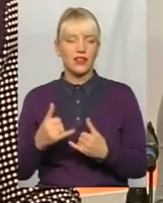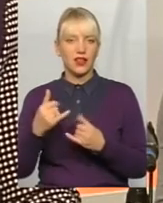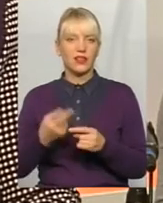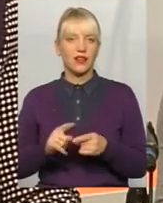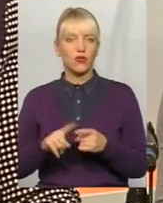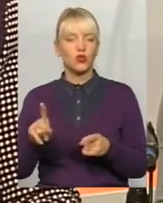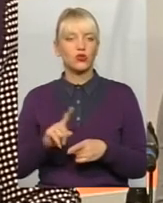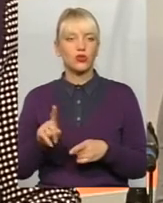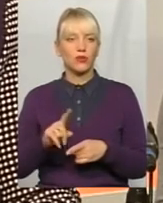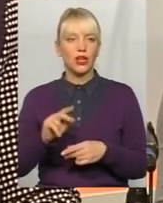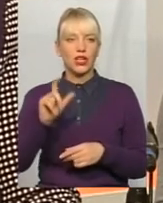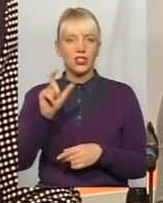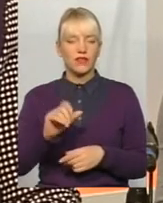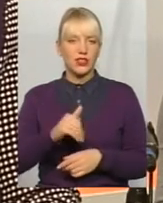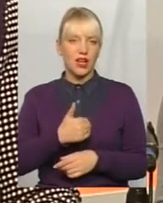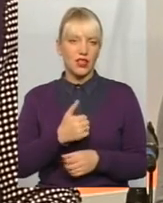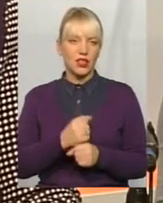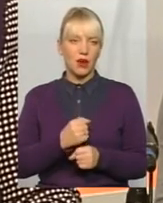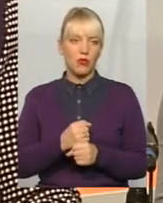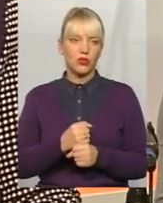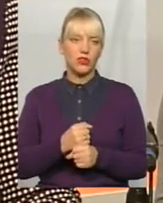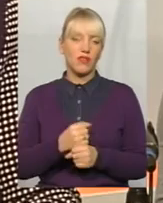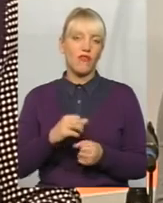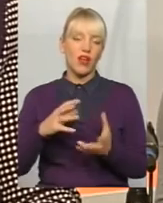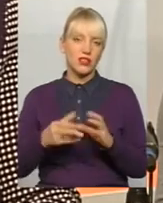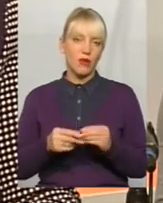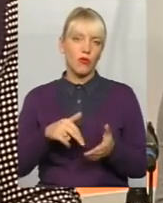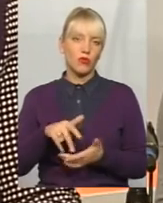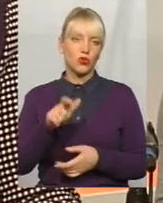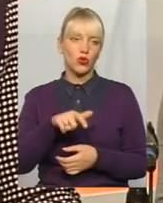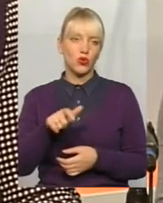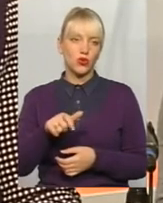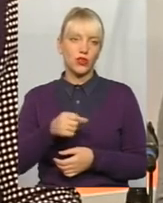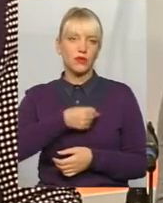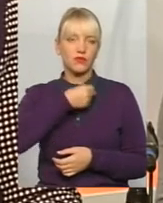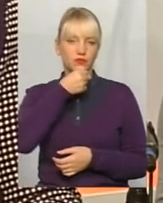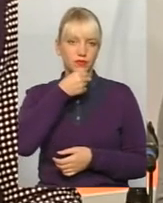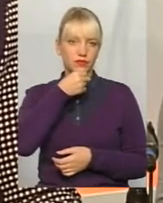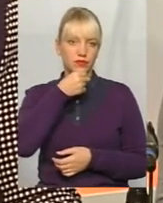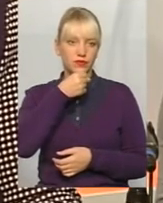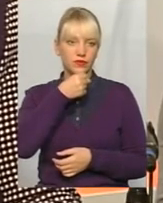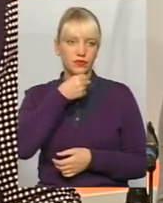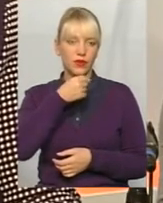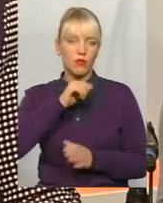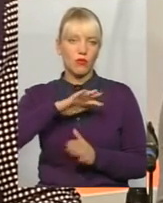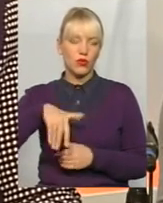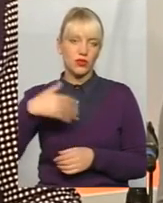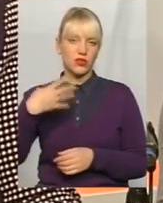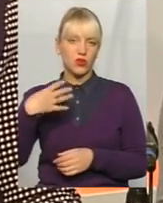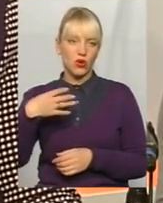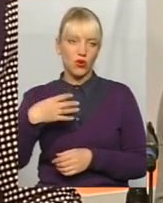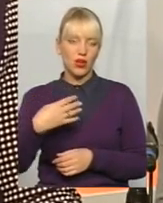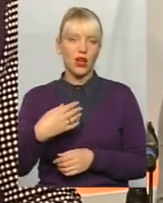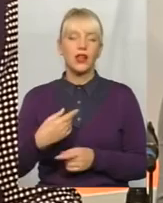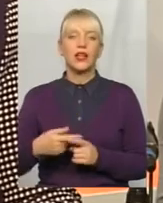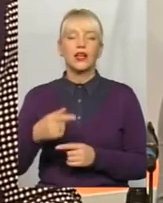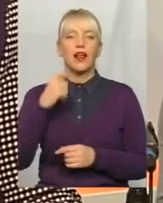щоб людина захотел работать в основному, ідут люди вже такого возраста после 40 с лишним лет